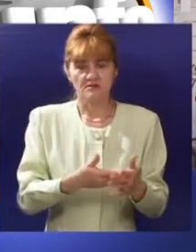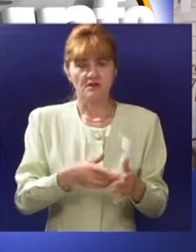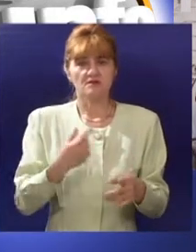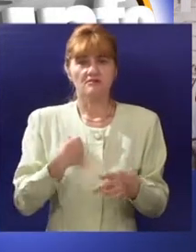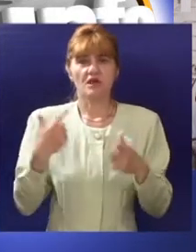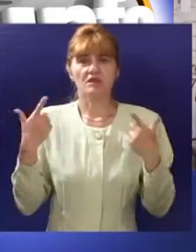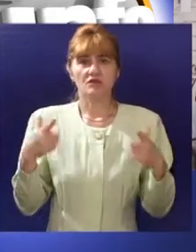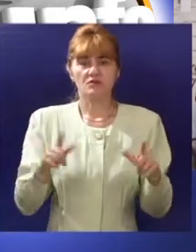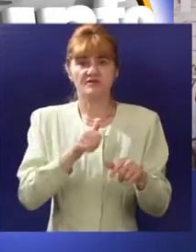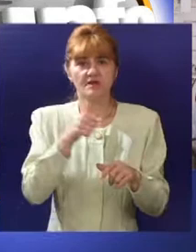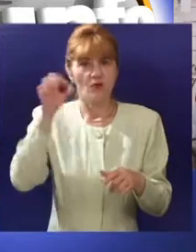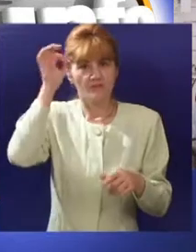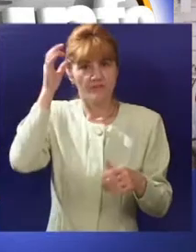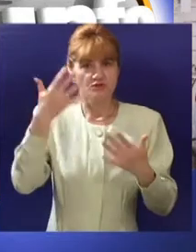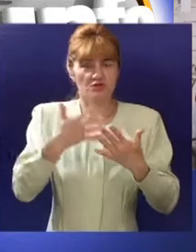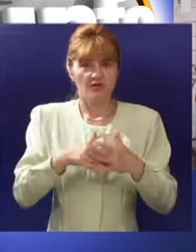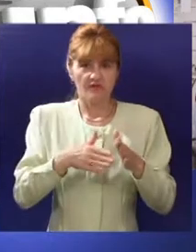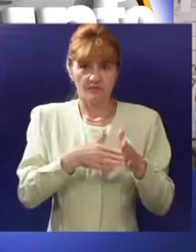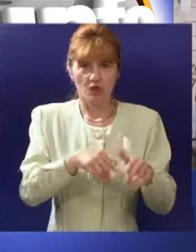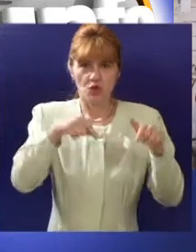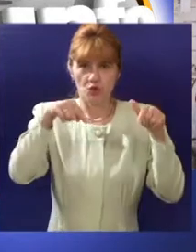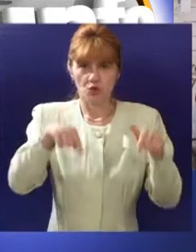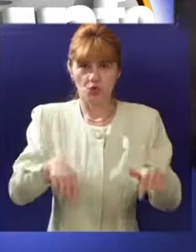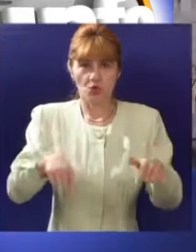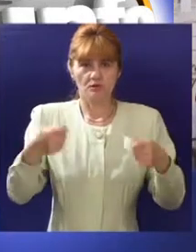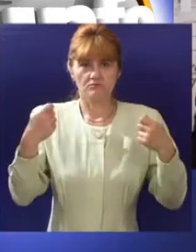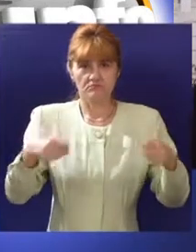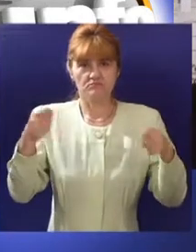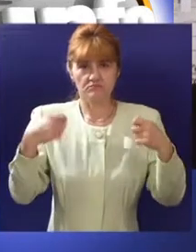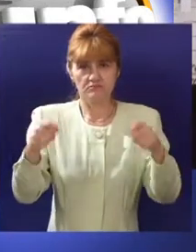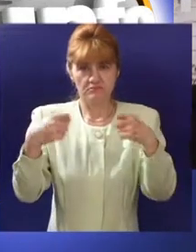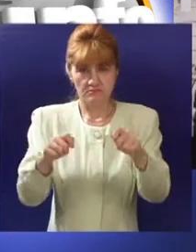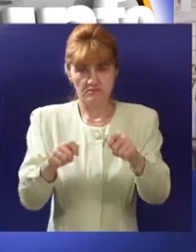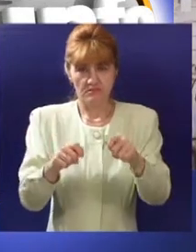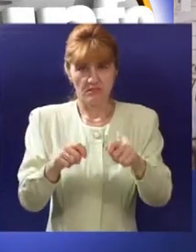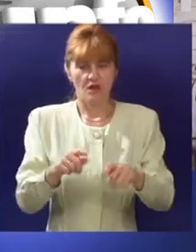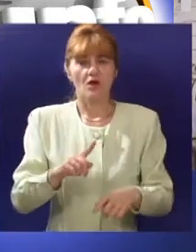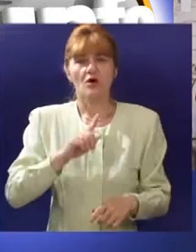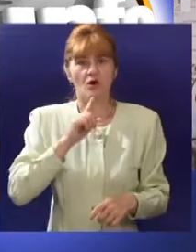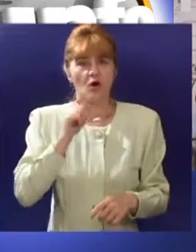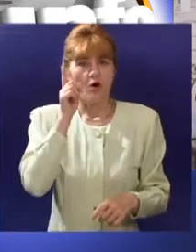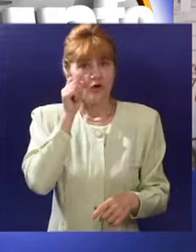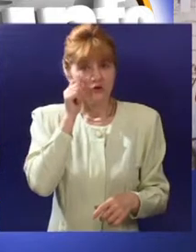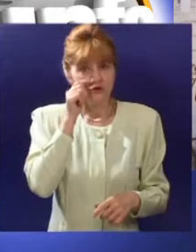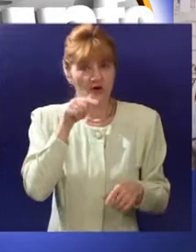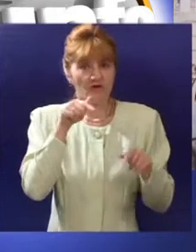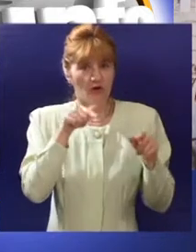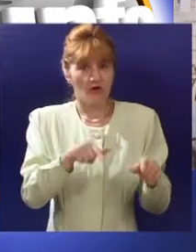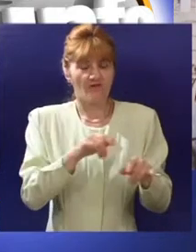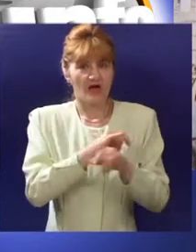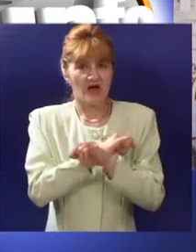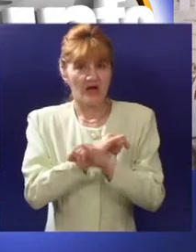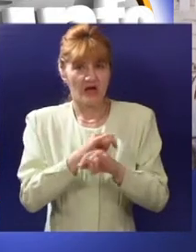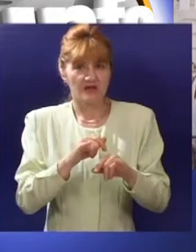ima u ovom trenutku samo Simenca. I samo tu se proizvode. Proizvod je razvijen, čovjek koji je taj proizvod